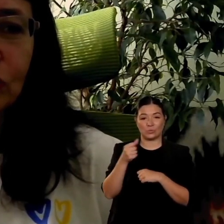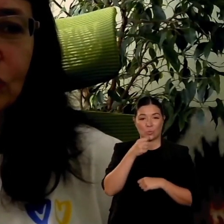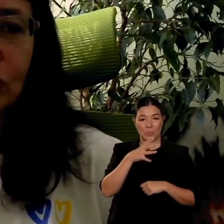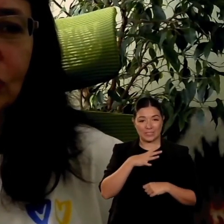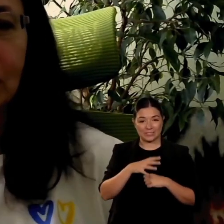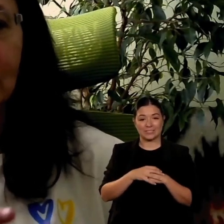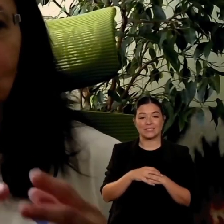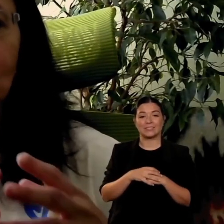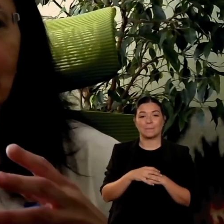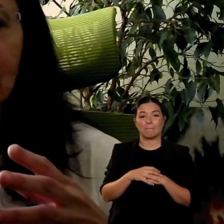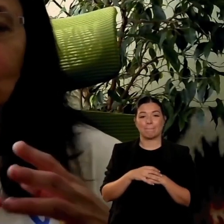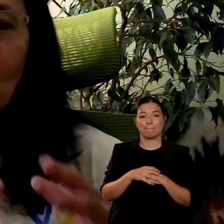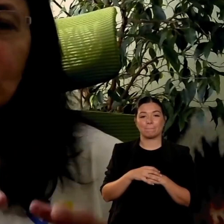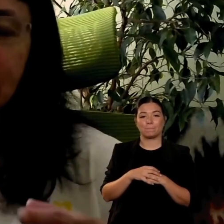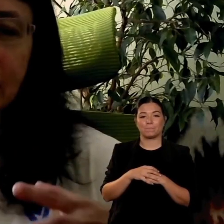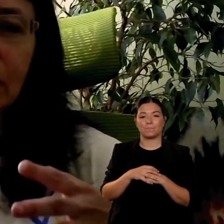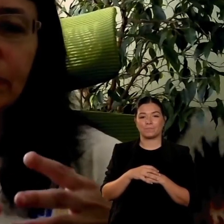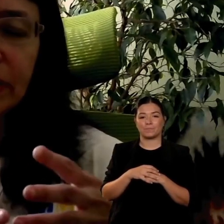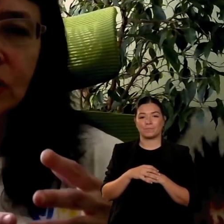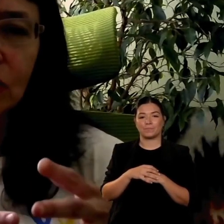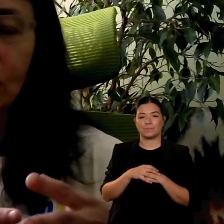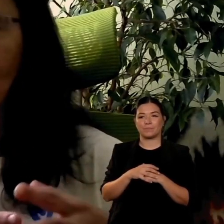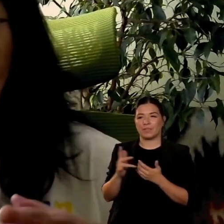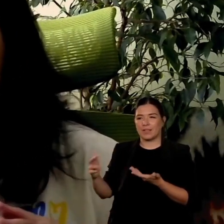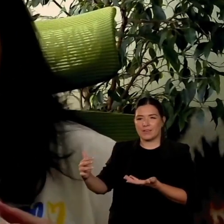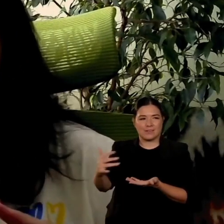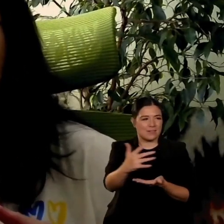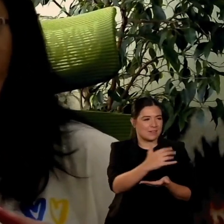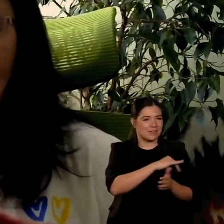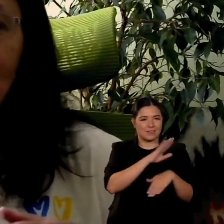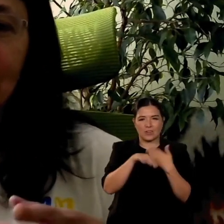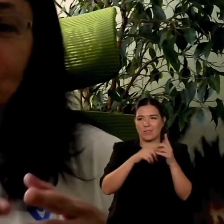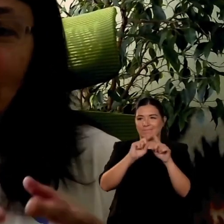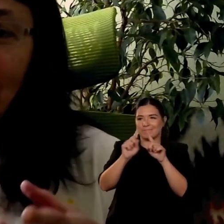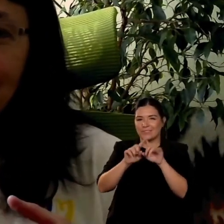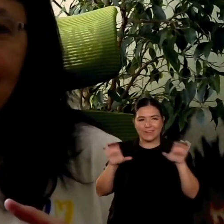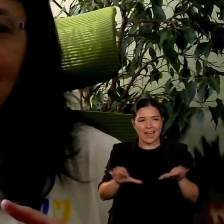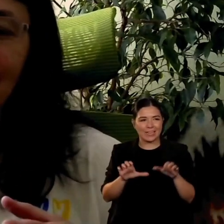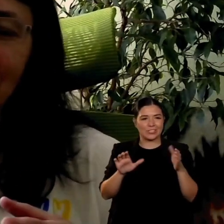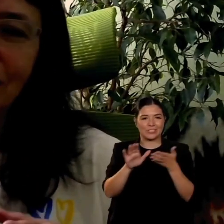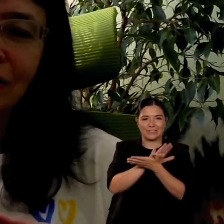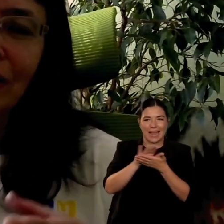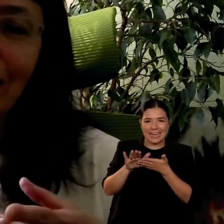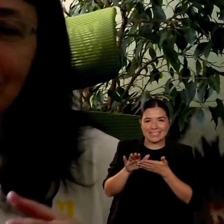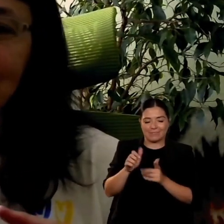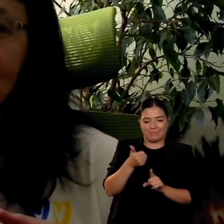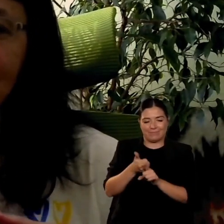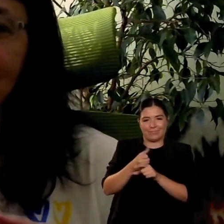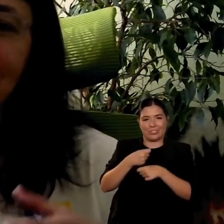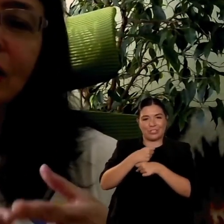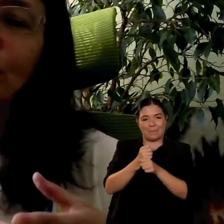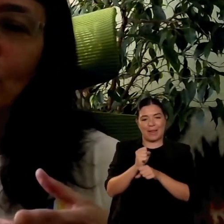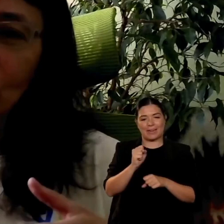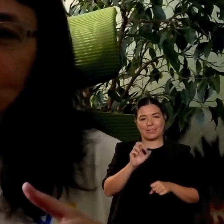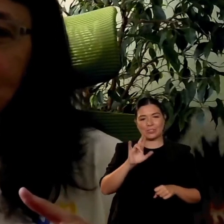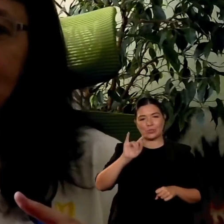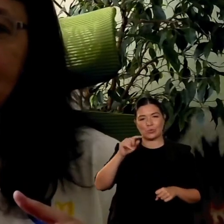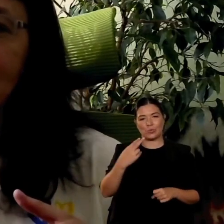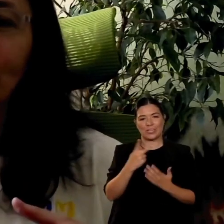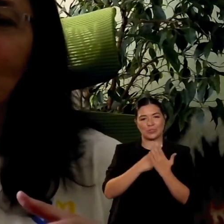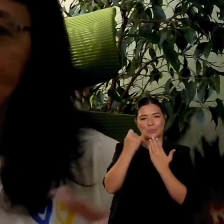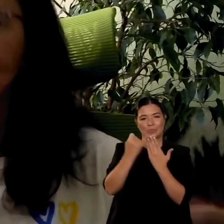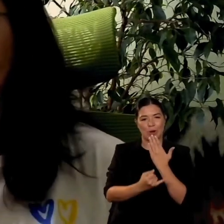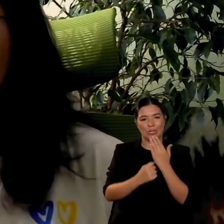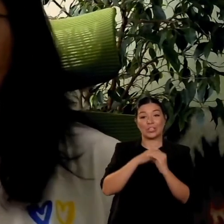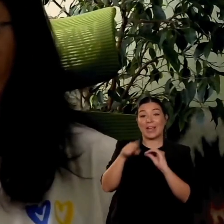amabilità Geni ha creato un progetto sulla casa di carta e io ho mostrato ai miei allievi